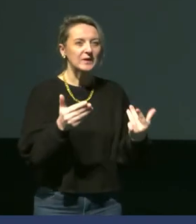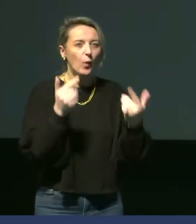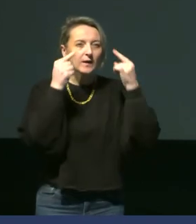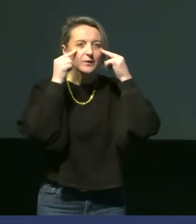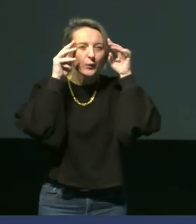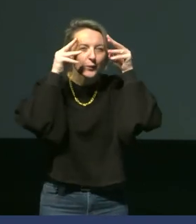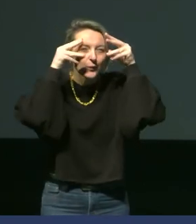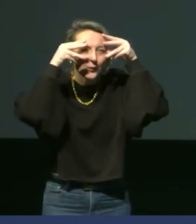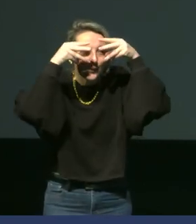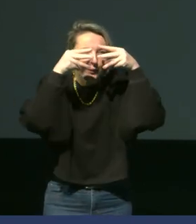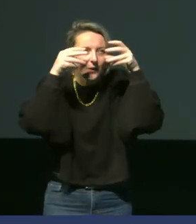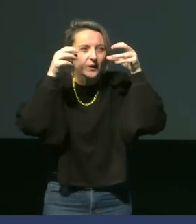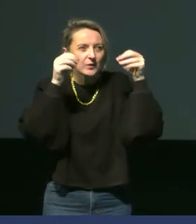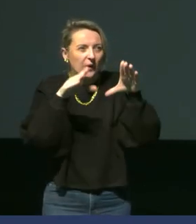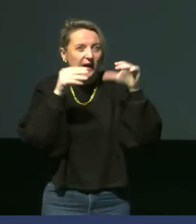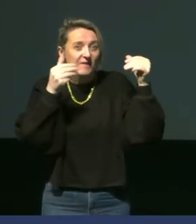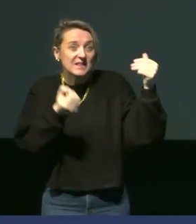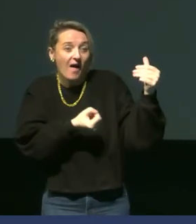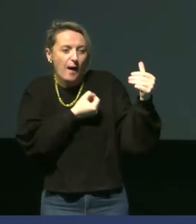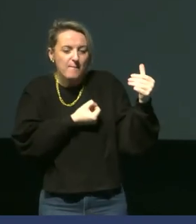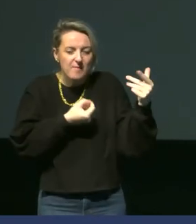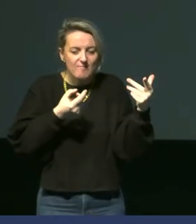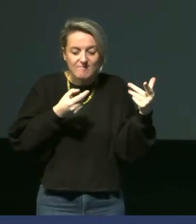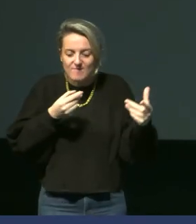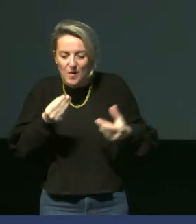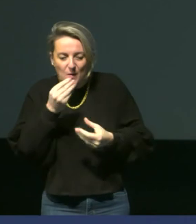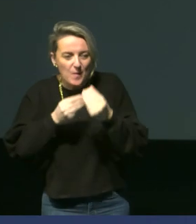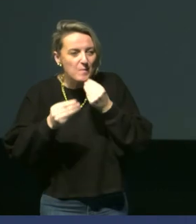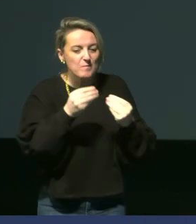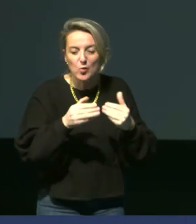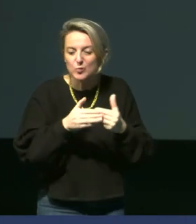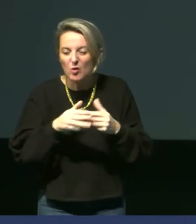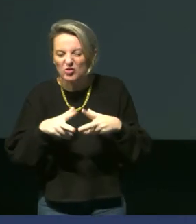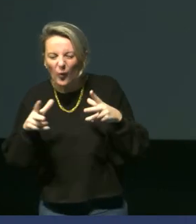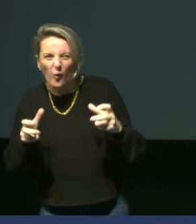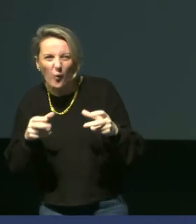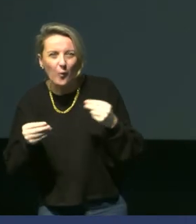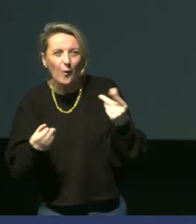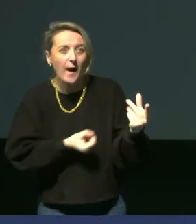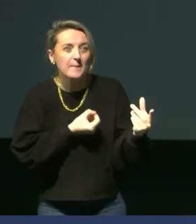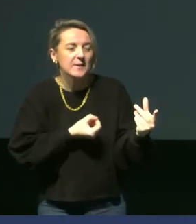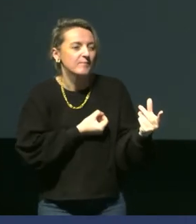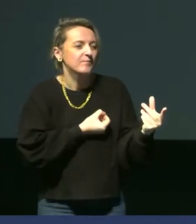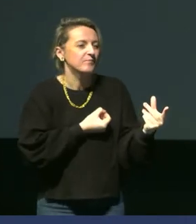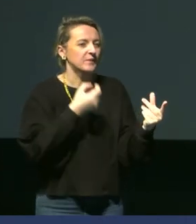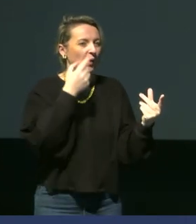oiseaux pour éviter qu'ils soient endommagés quand ils vont aller s'alimenter au niveau des carcasses on a des côtes qui vont être plus ou moins découpées plus ou moins